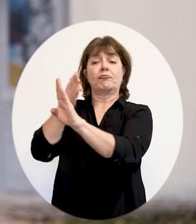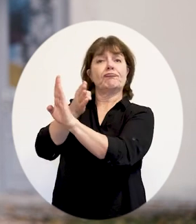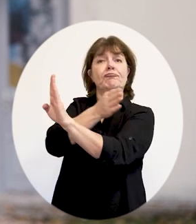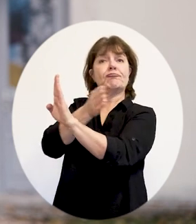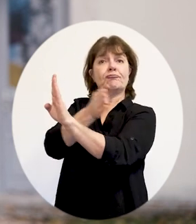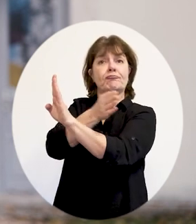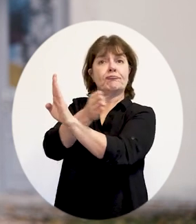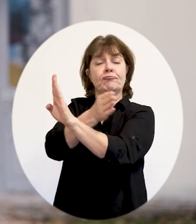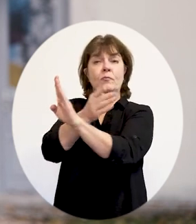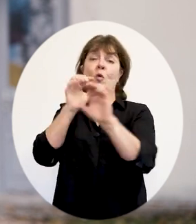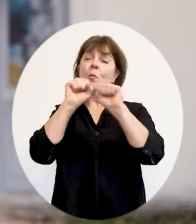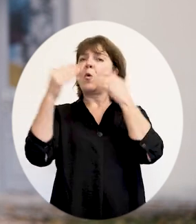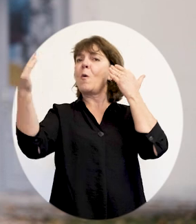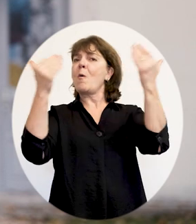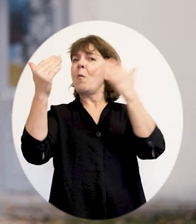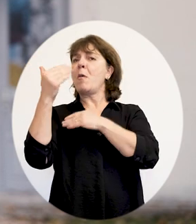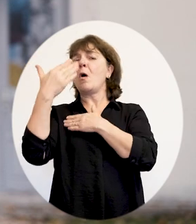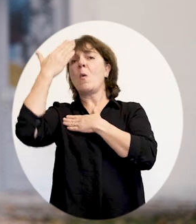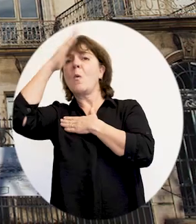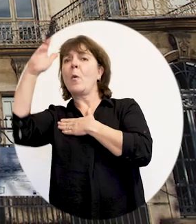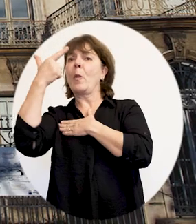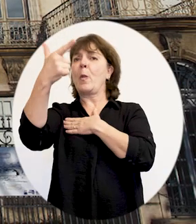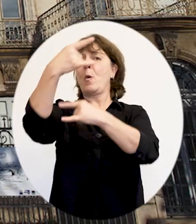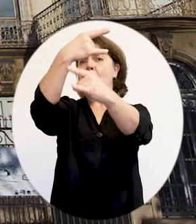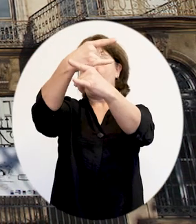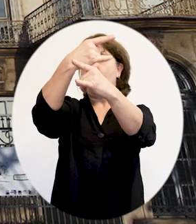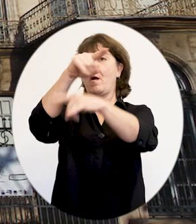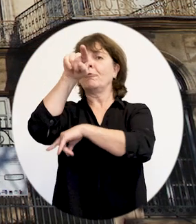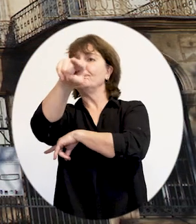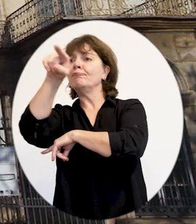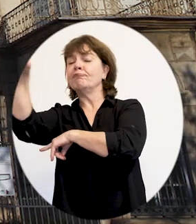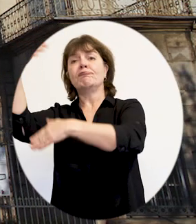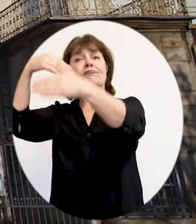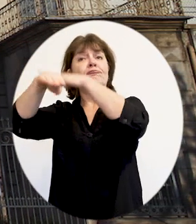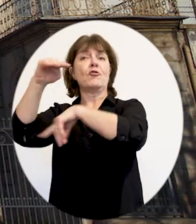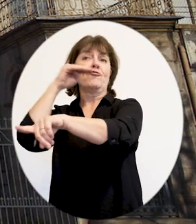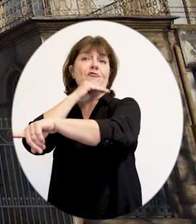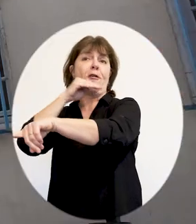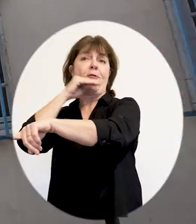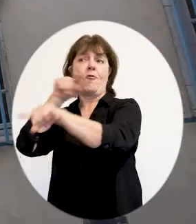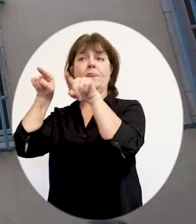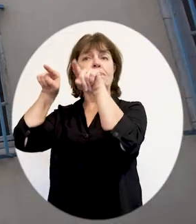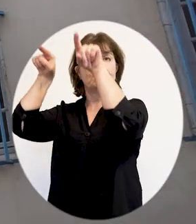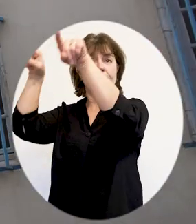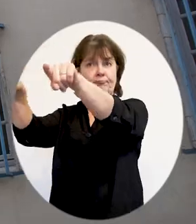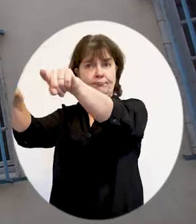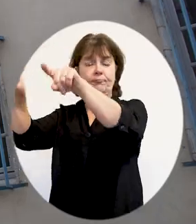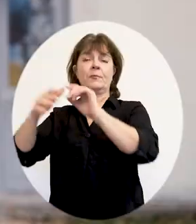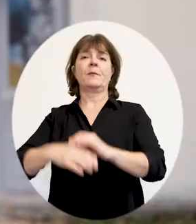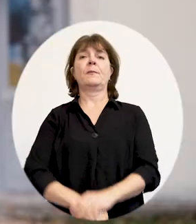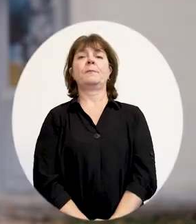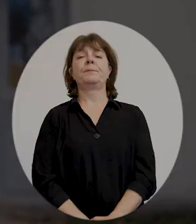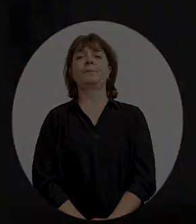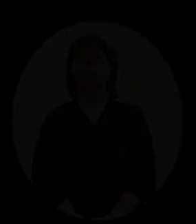siècle qu'on peut comparer un petit peu plus tard avec l'hôtel Colmont-Fusselet qui est de les messageries et l'hôtel Chiquet